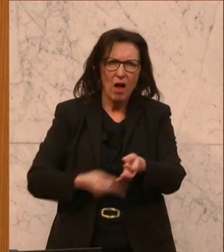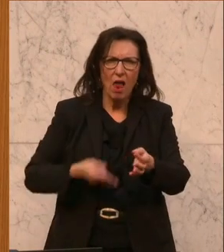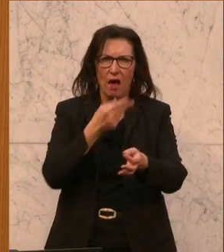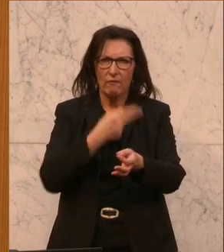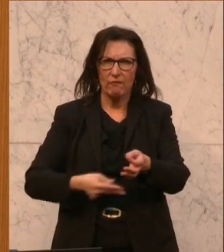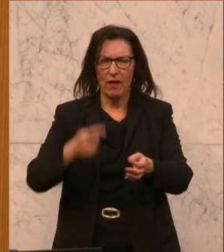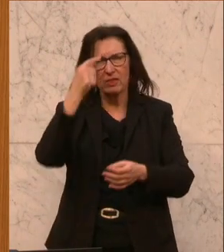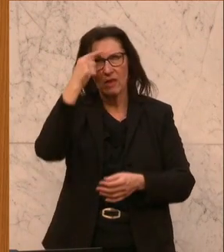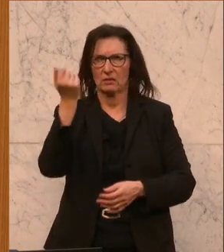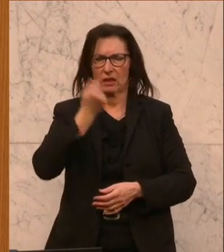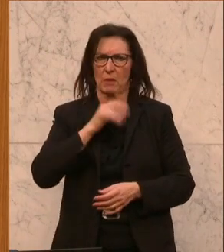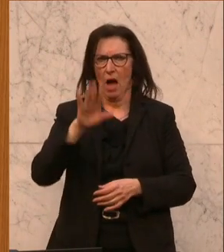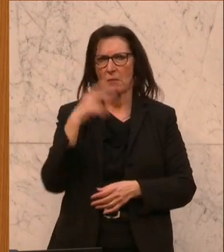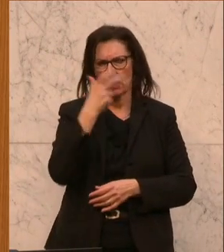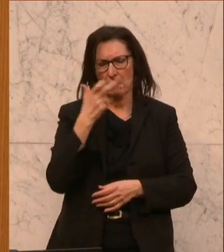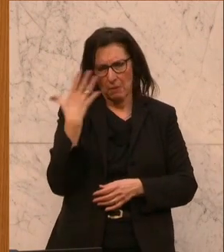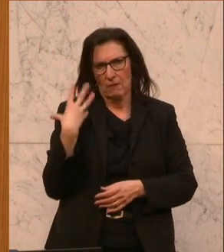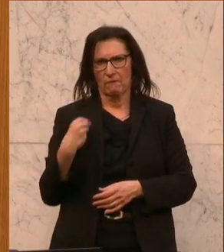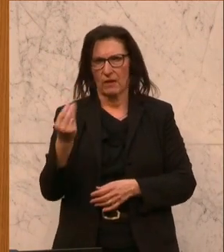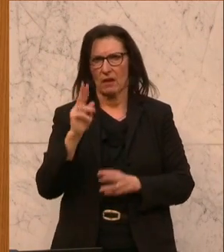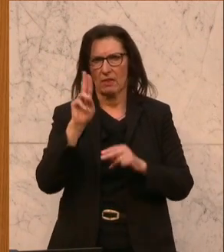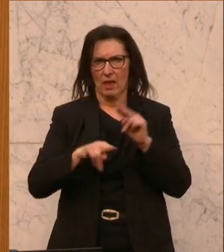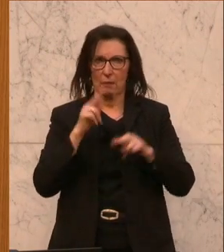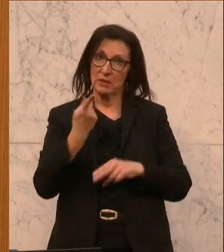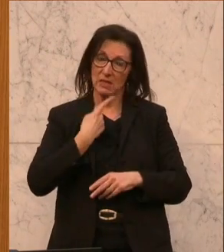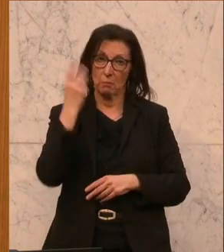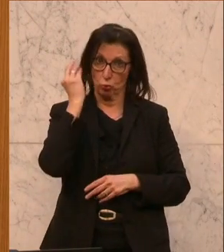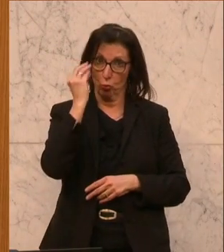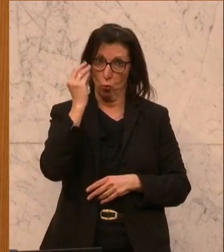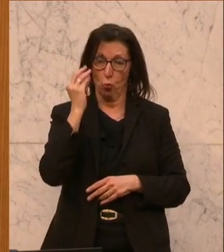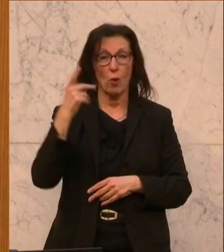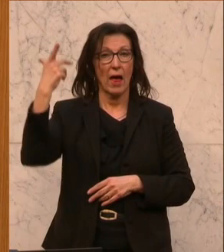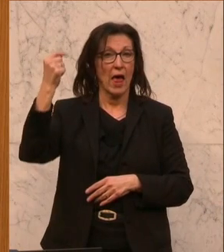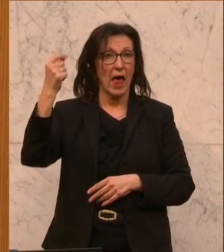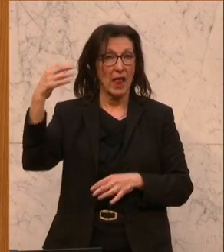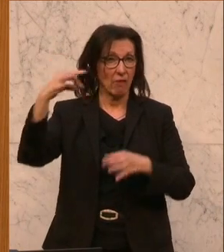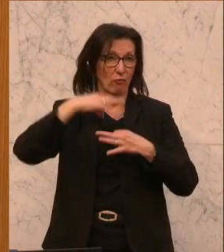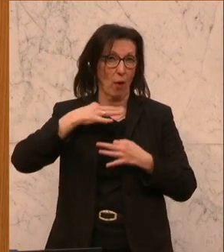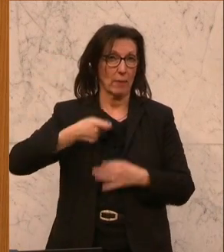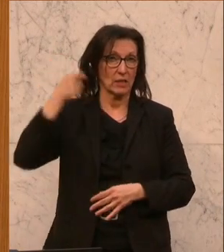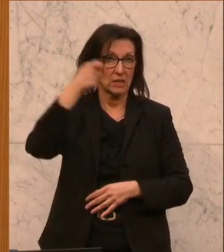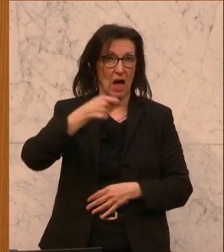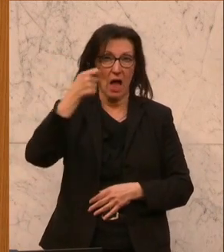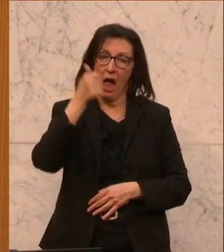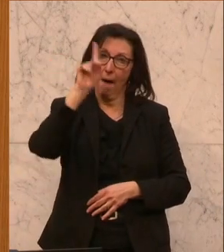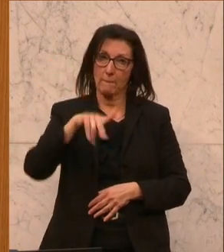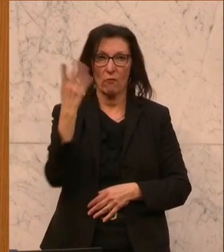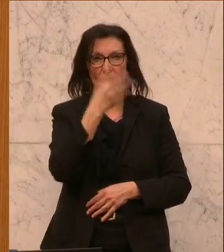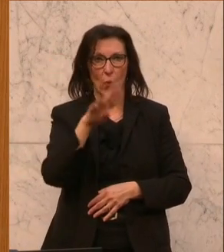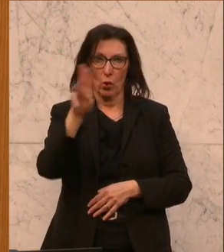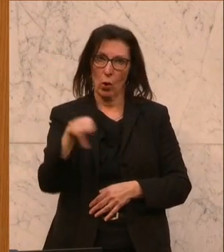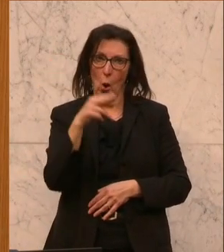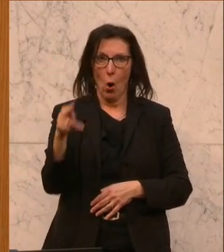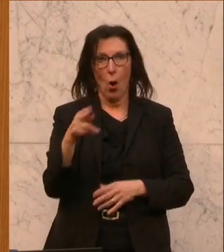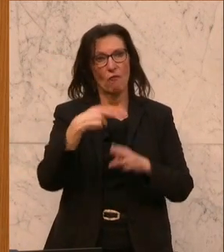Seit September bin ich auch wieder in Therapie. Da ich noch Schülerin bin, zahlen meine Eltern noch die Kosten. Es fallen 400 Euro pro Monat nur für eine